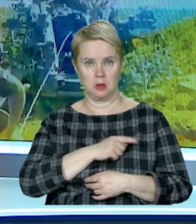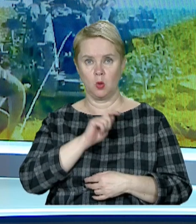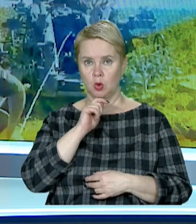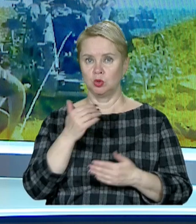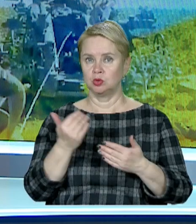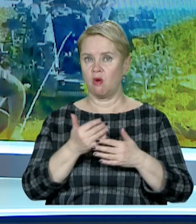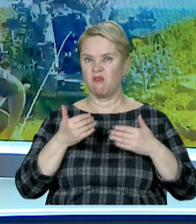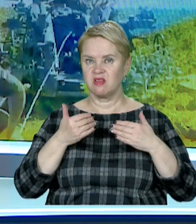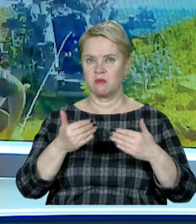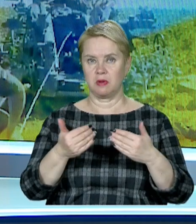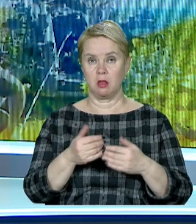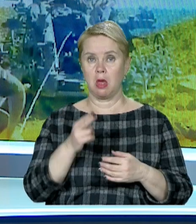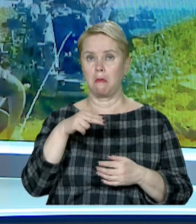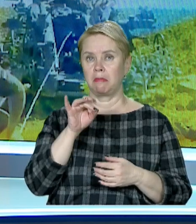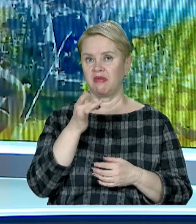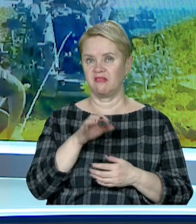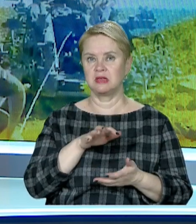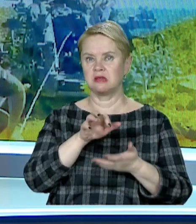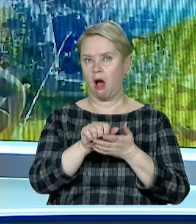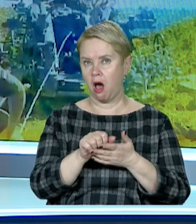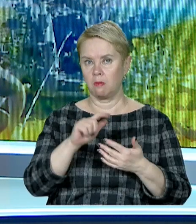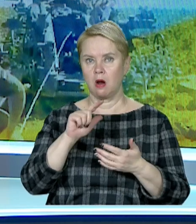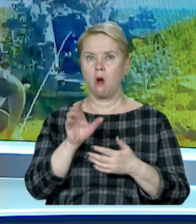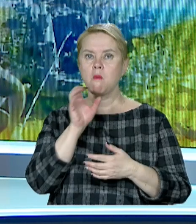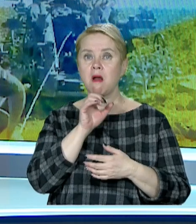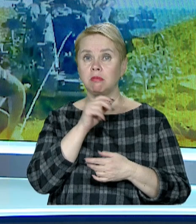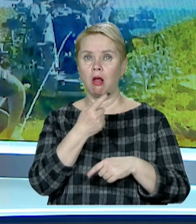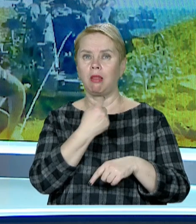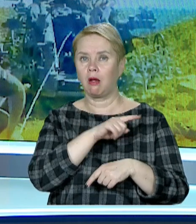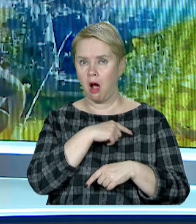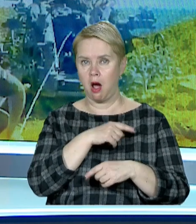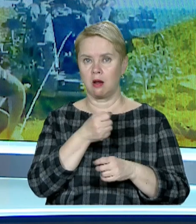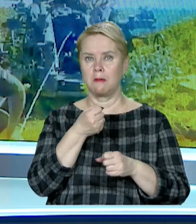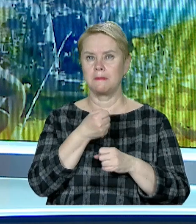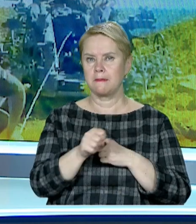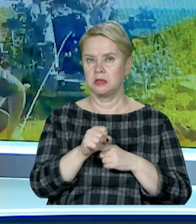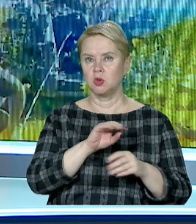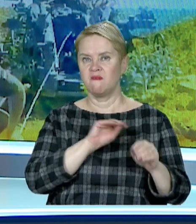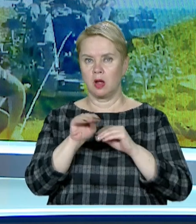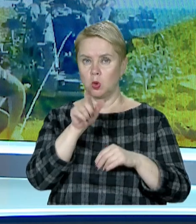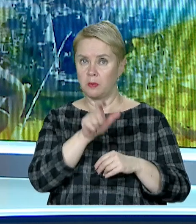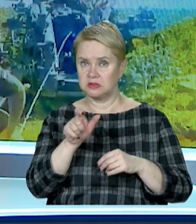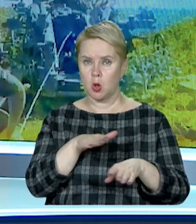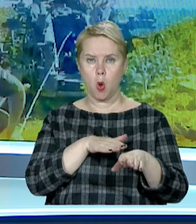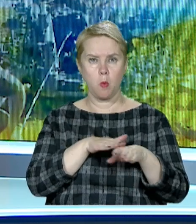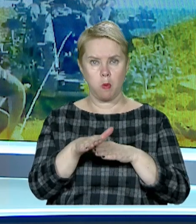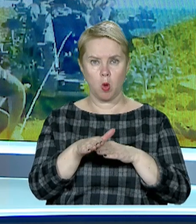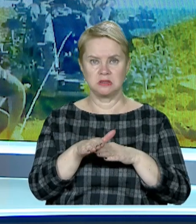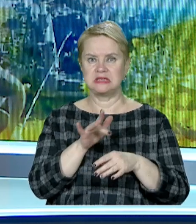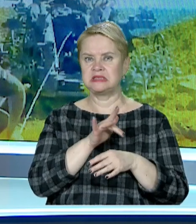знову відбили. На півдні загарбники обкрадають лікарні, примусово евакуюють місцевих та повністю